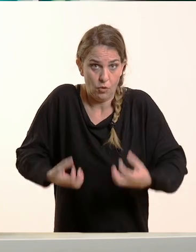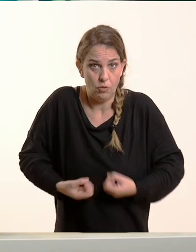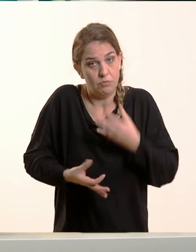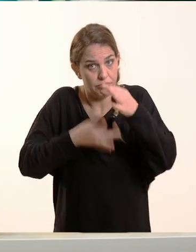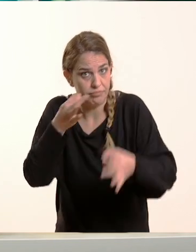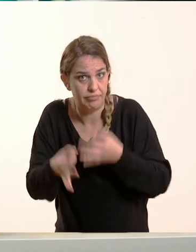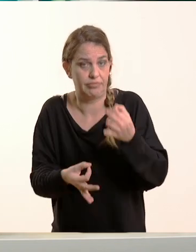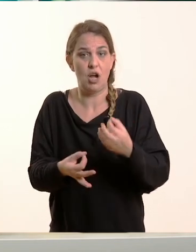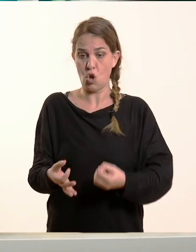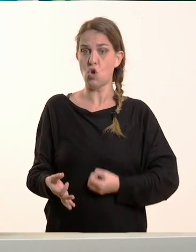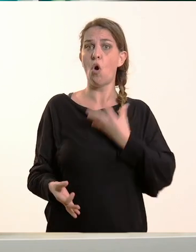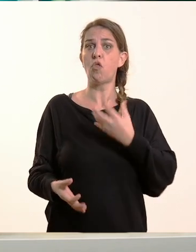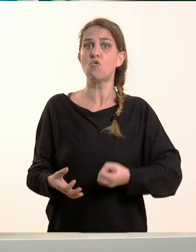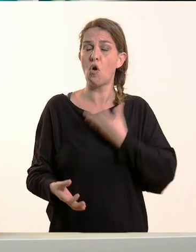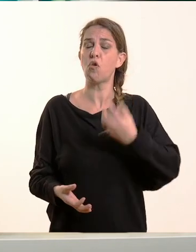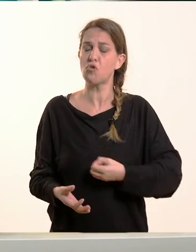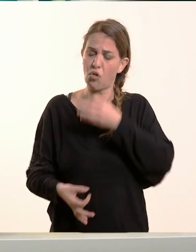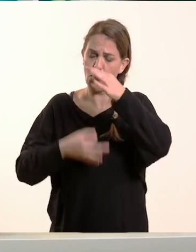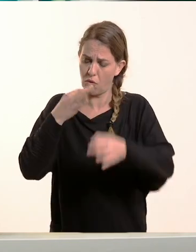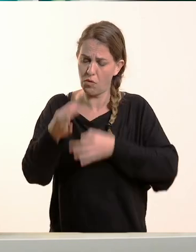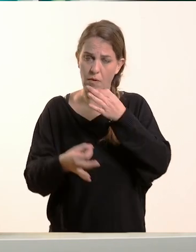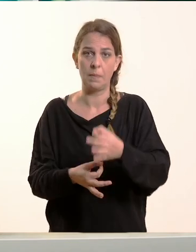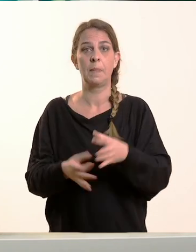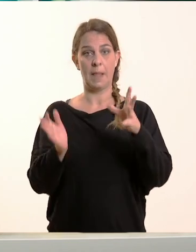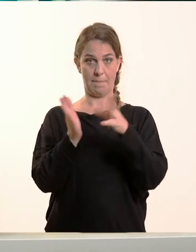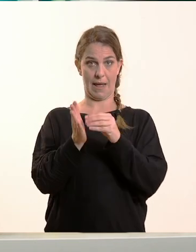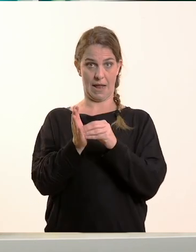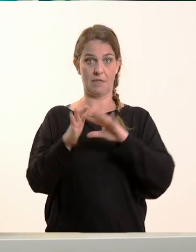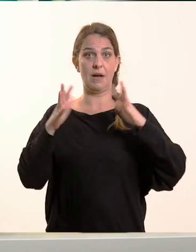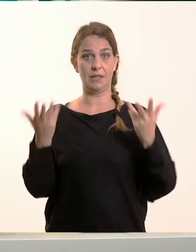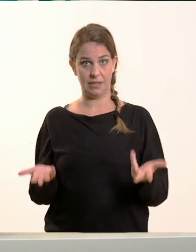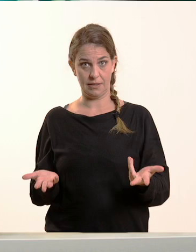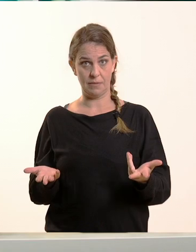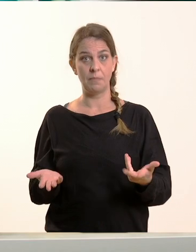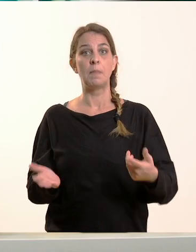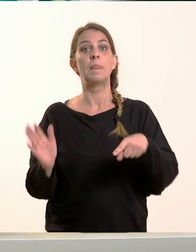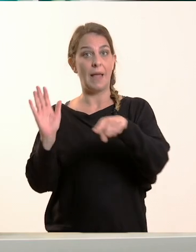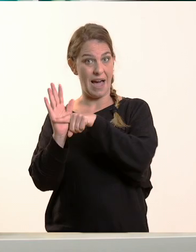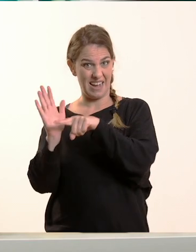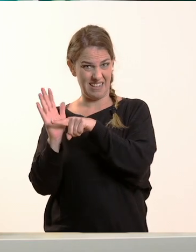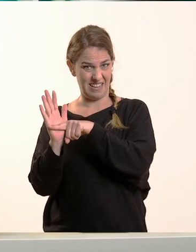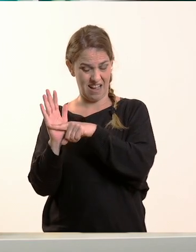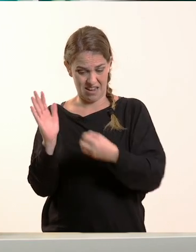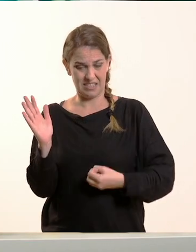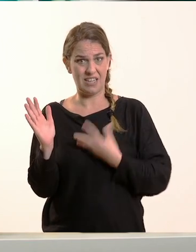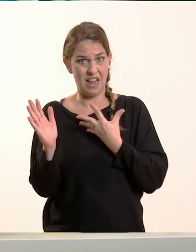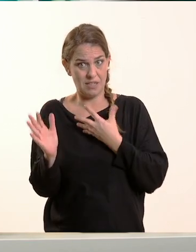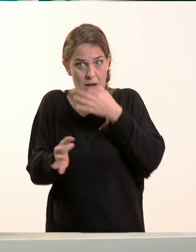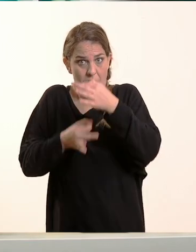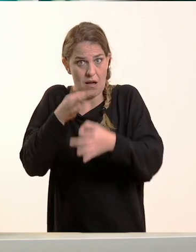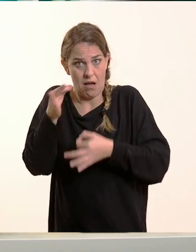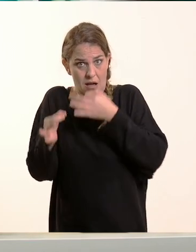όταν τα μοιραζόμαστε με άλλους ανθρώπους, αυτά γίνονται μικρότερα και αρχίζουμε και νιώθουμε καλύτερα.